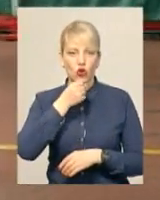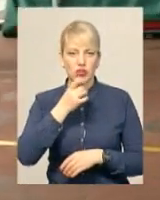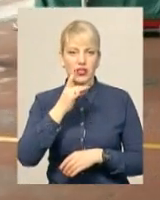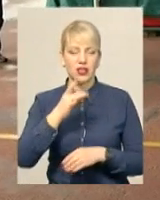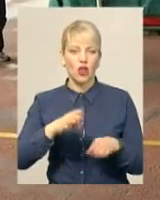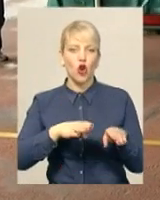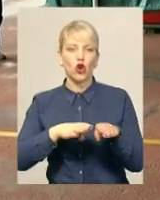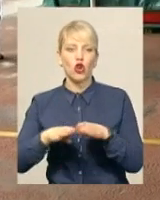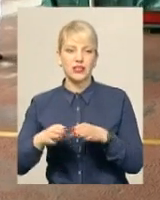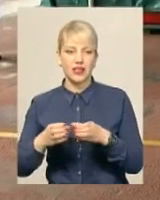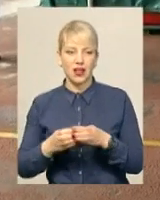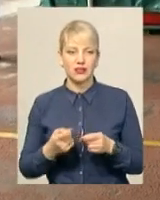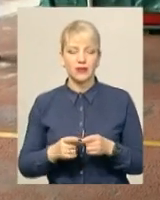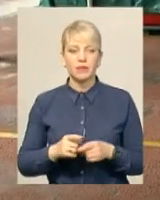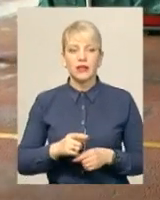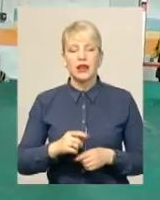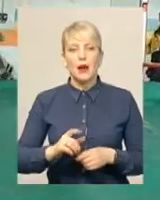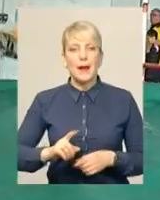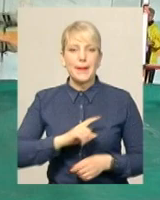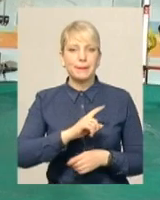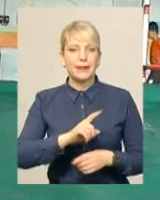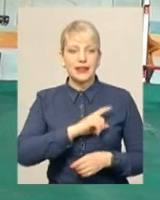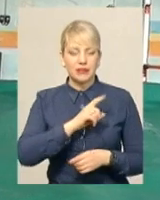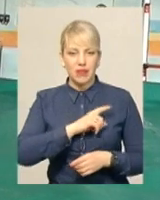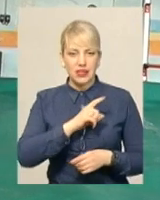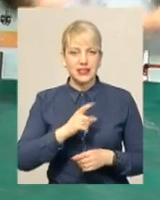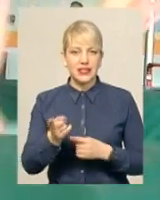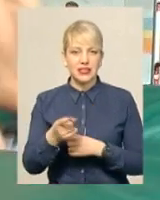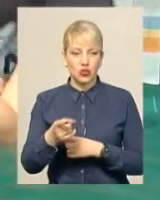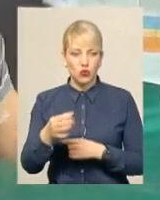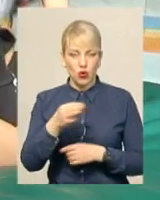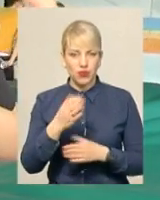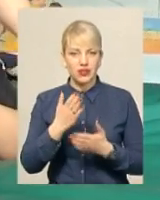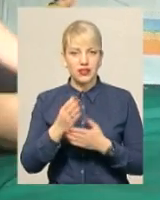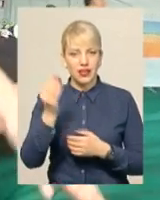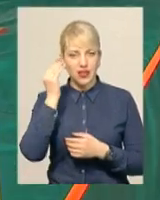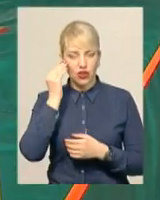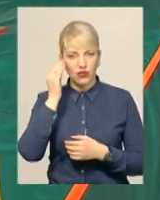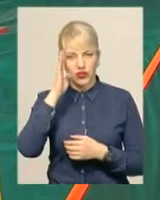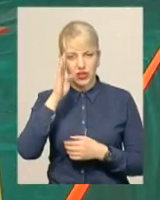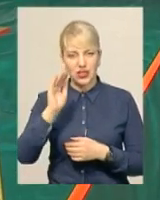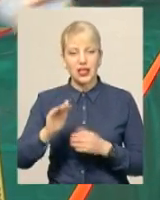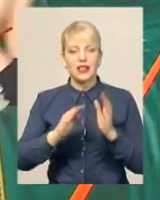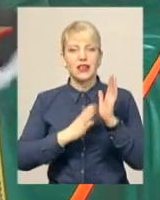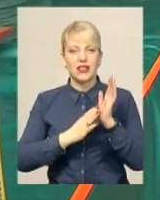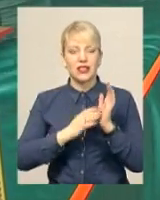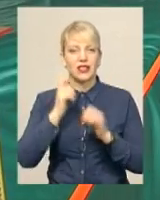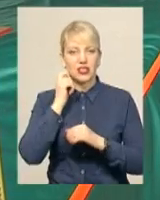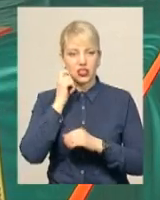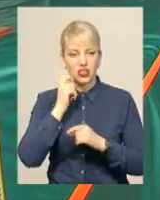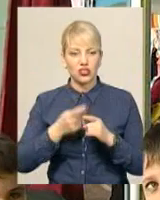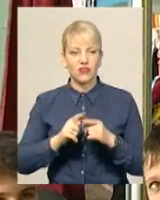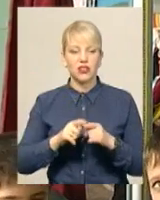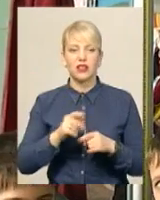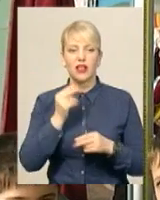тренера Євгена Кармелюка, майстра спорту зі стрибків у висоту, є талановитий вихованець. 12-річний Матвій Чауш має найкращий результат в Україні серед